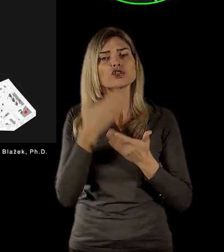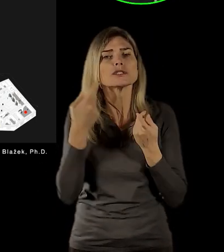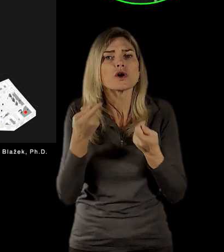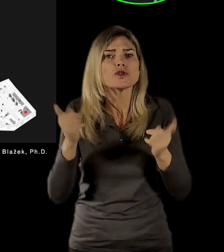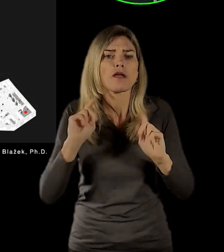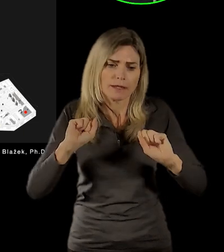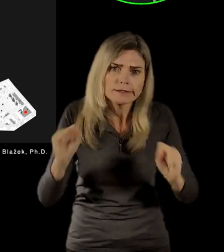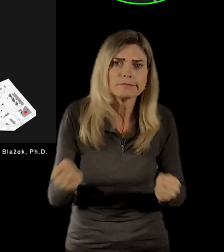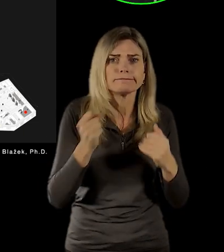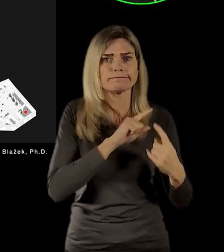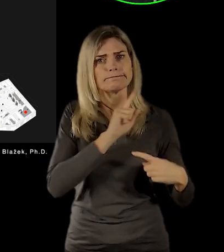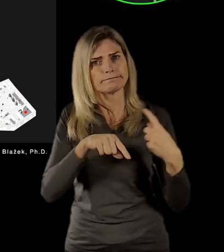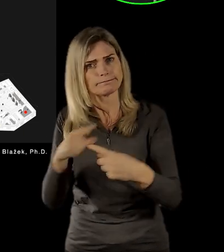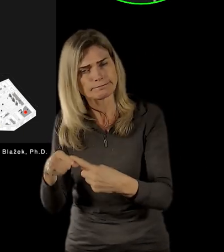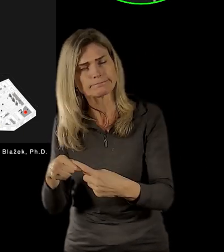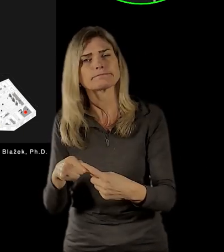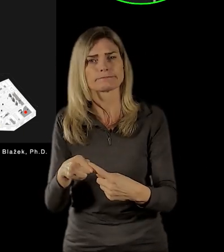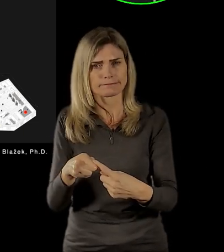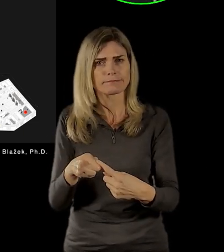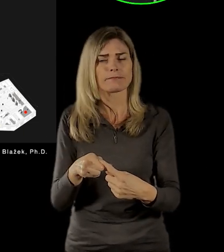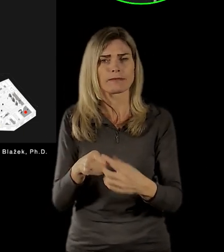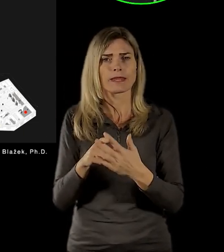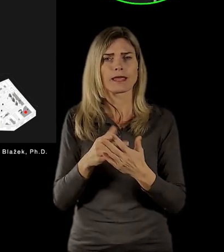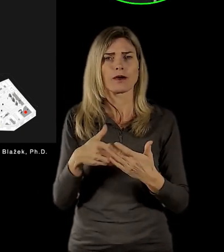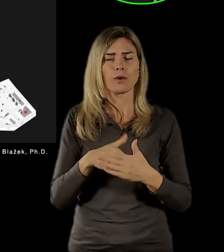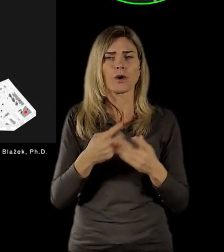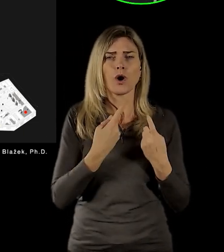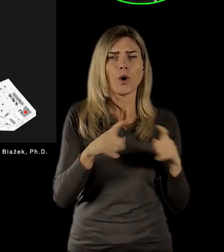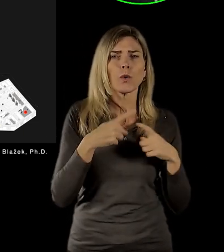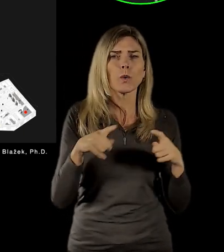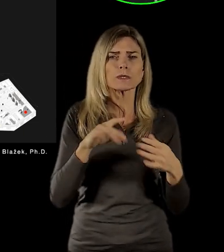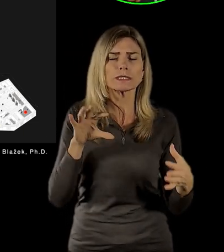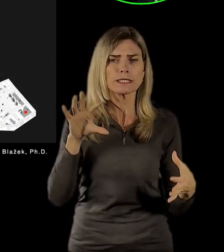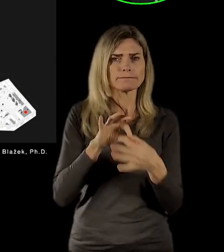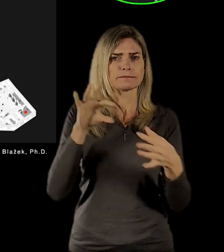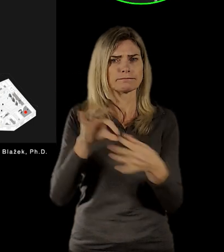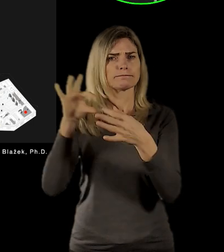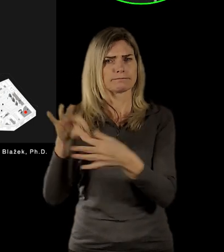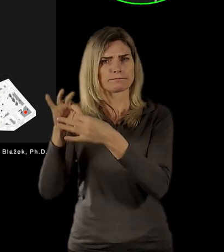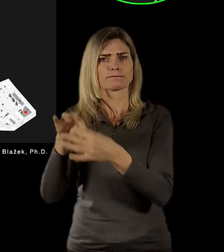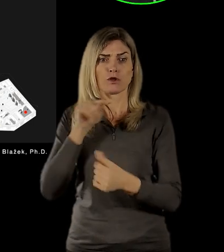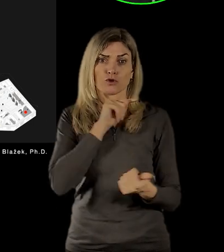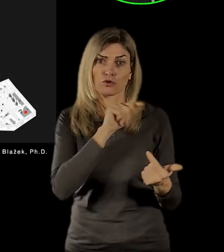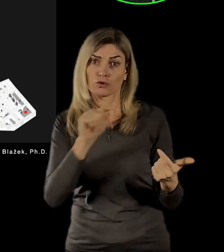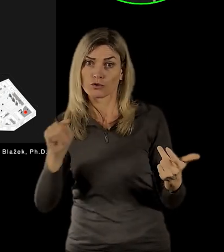nejenom v podobě různých symbolů, které tam chceme mít